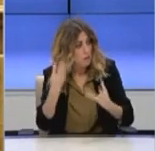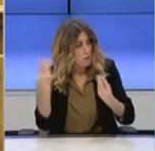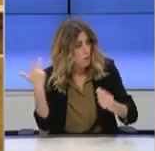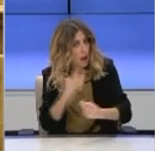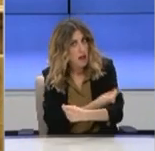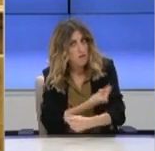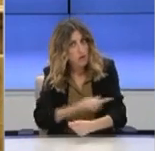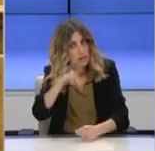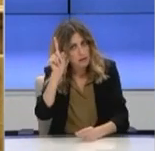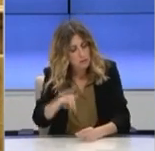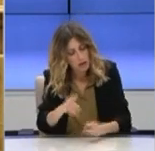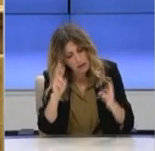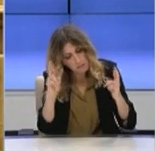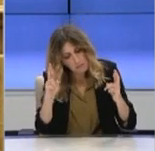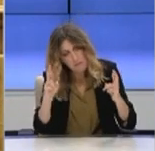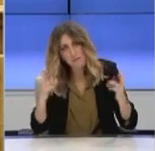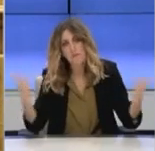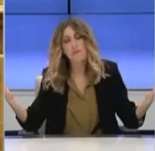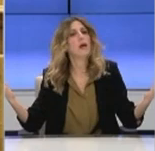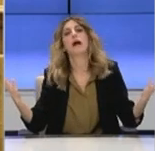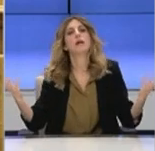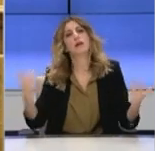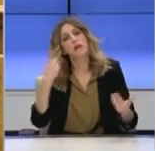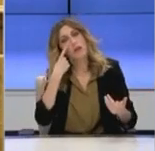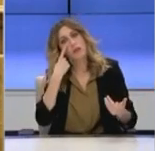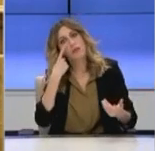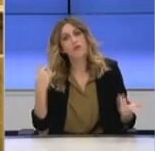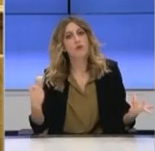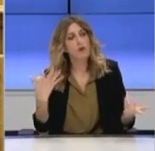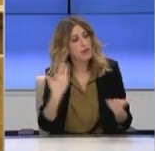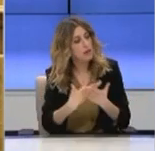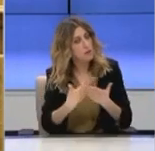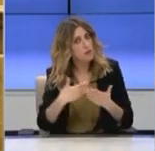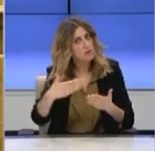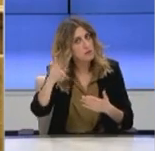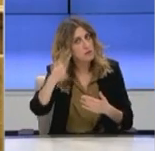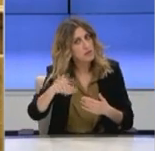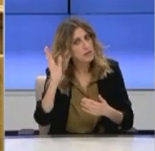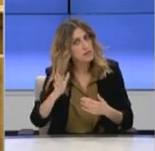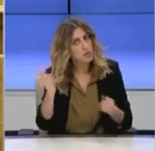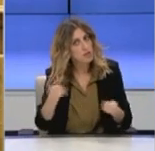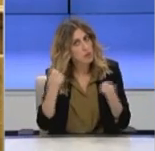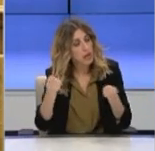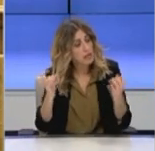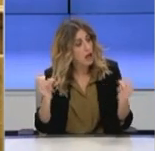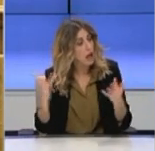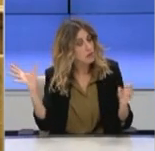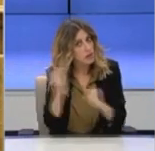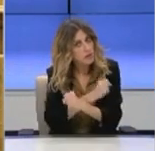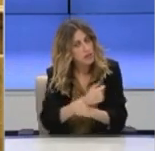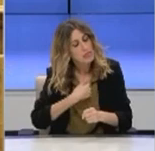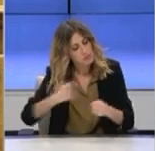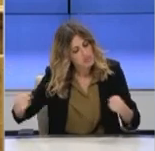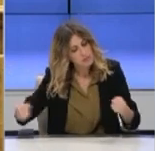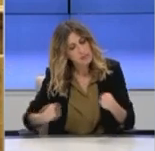να αποδείξετε ότι μπορείτε να το κάνετε στις επόμενες μέρες. Εμείς θα σας στηρίξουμε, όπως στηρίξαμε από την αρχή,